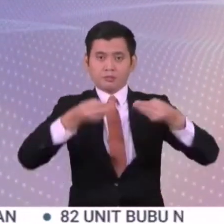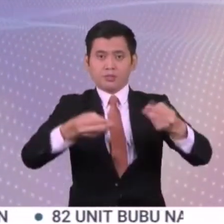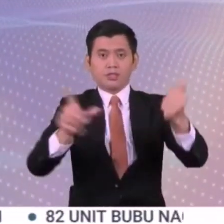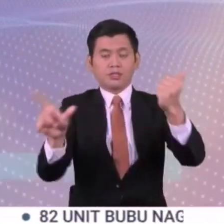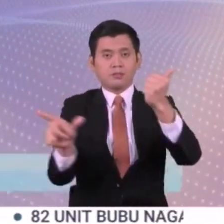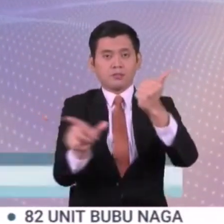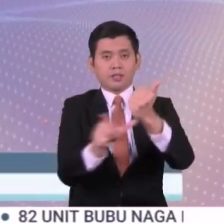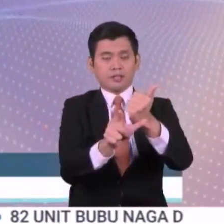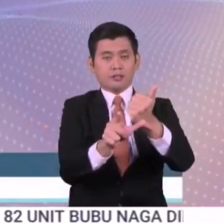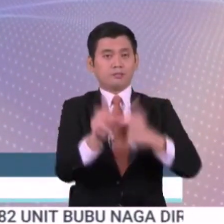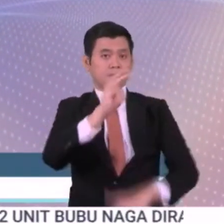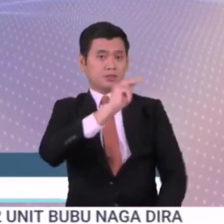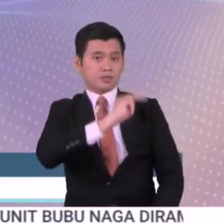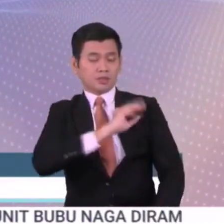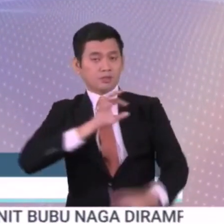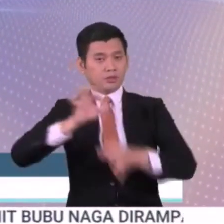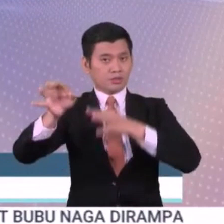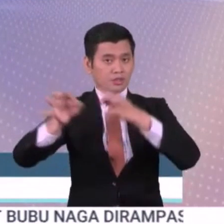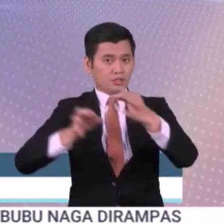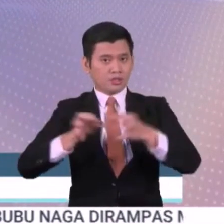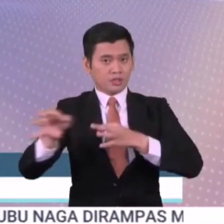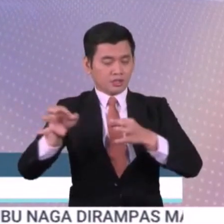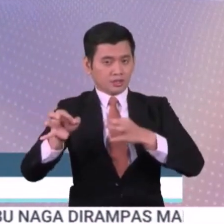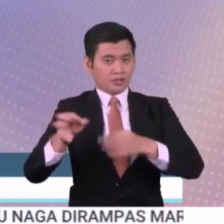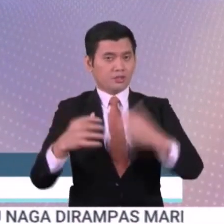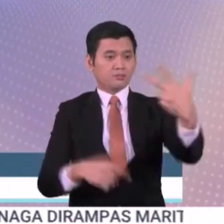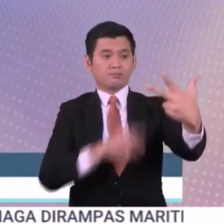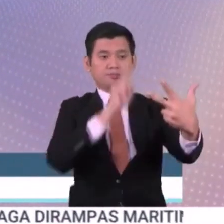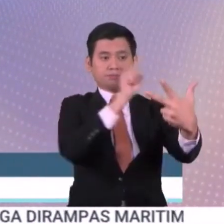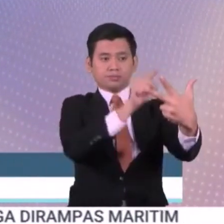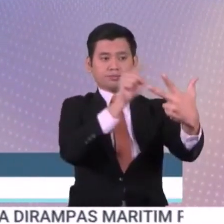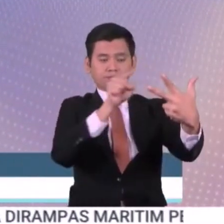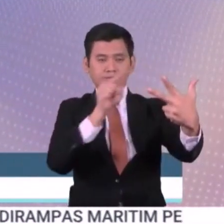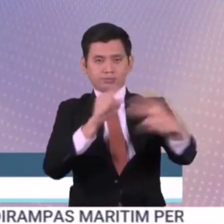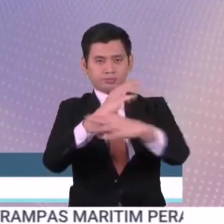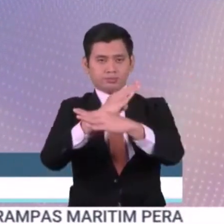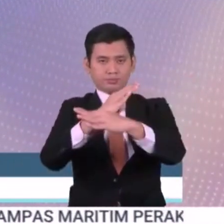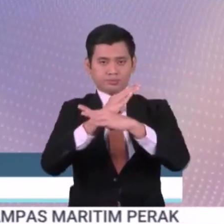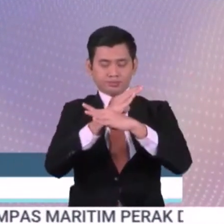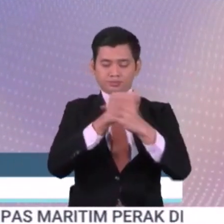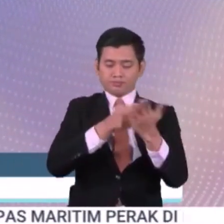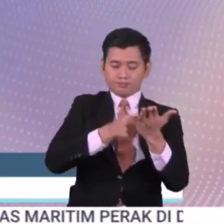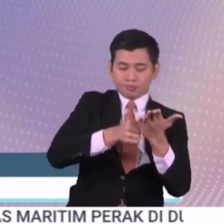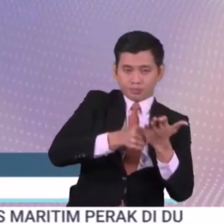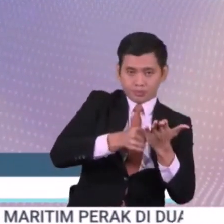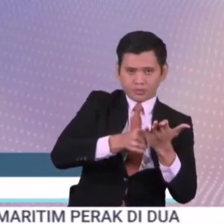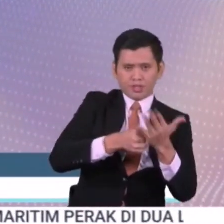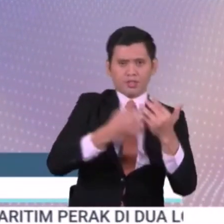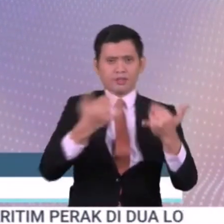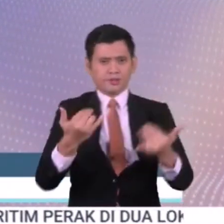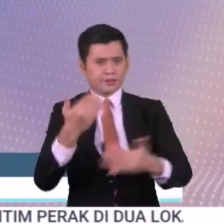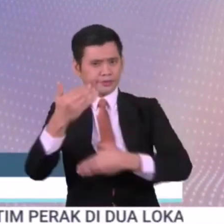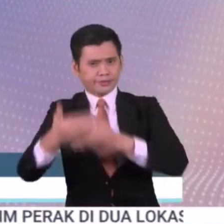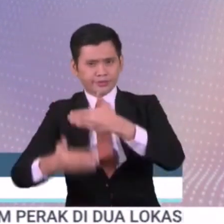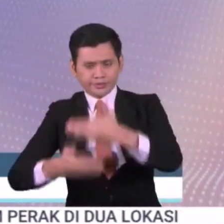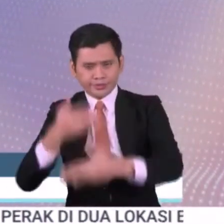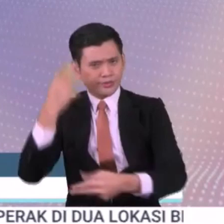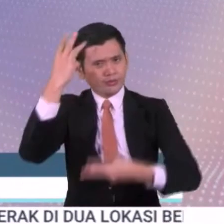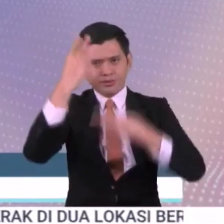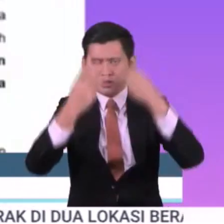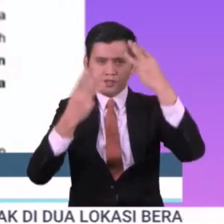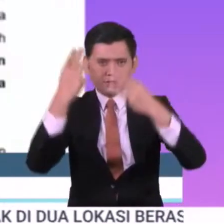Dr. Ahmad Zahid Hamidi berkata, tiga matlamat utama digariskan dalam usaha mempantras gejala dadah yang semakin membimbangkan.